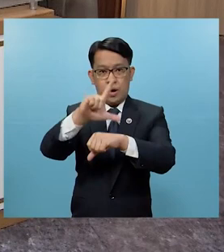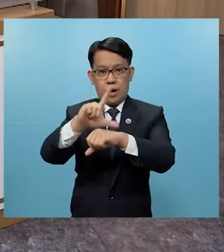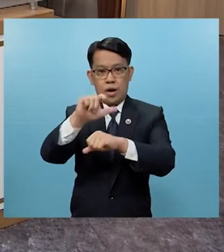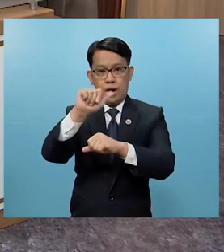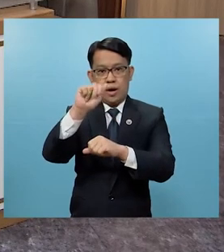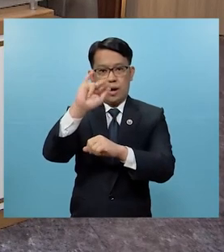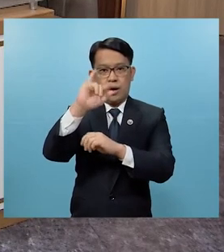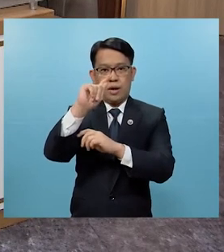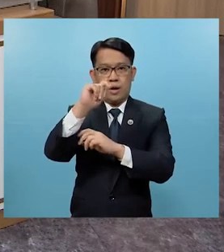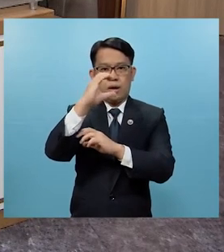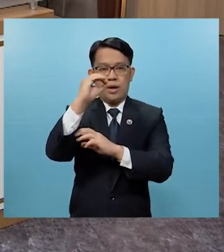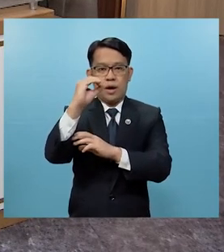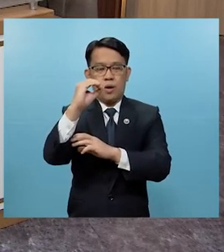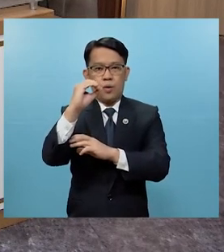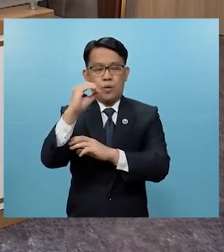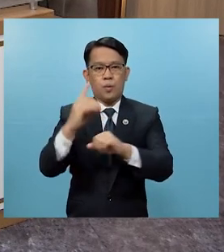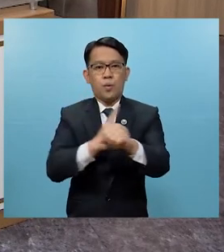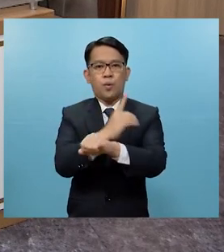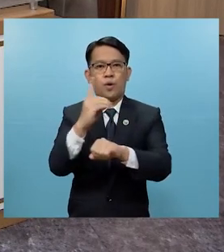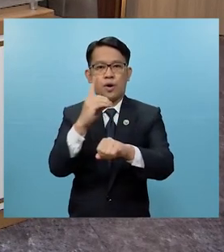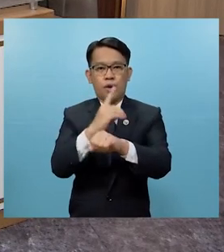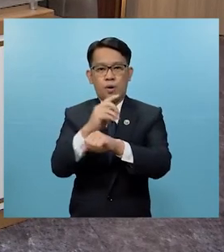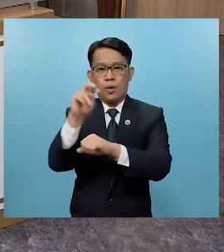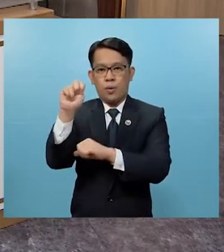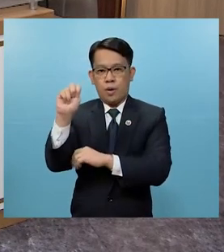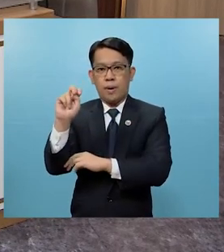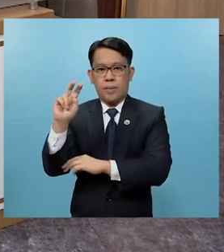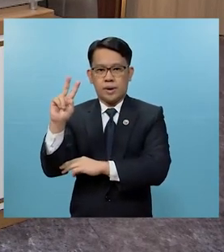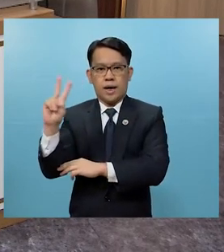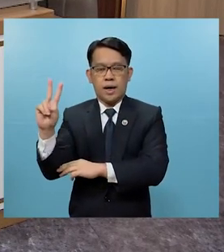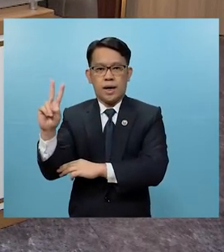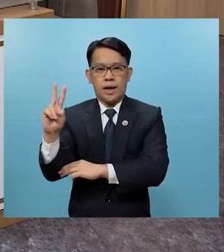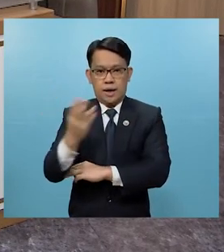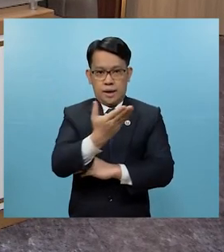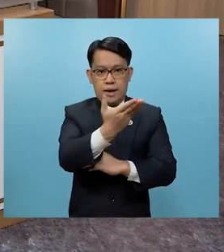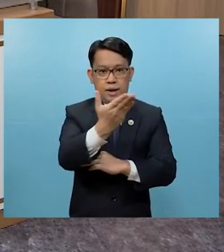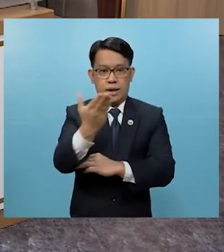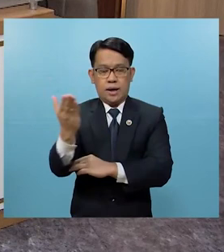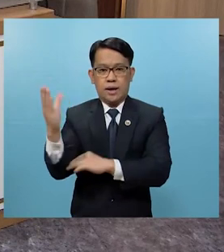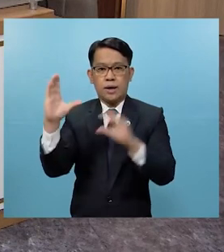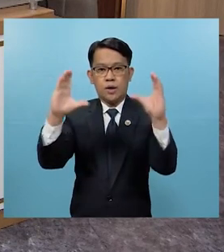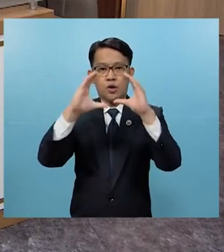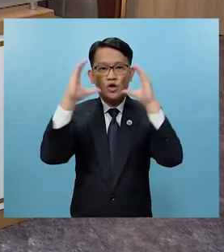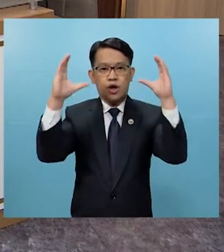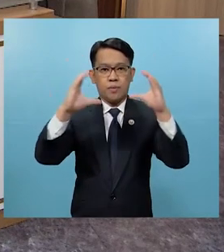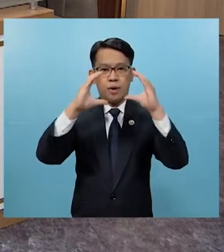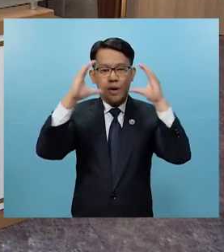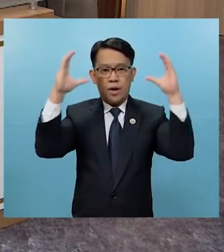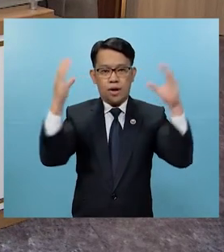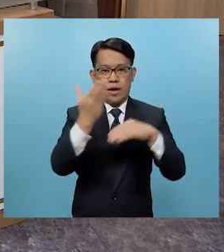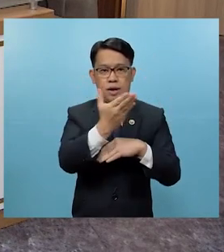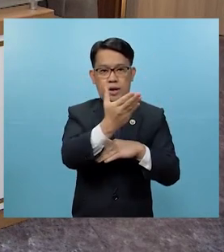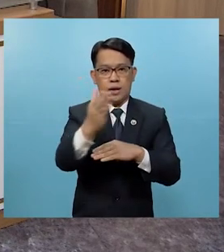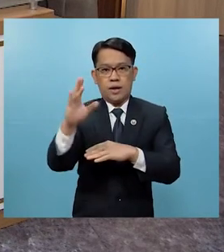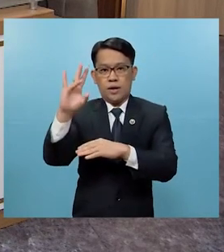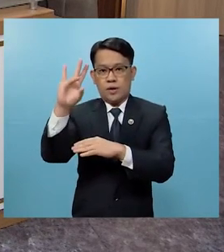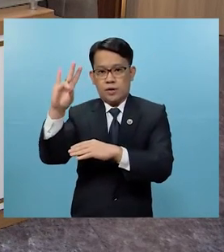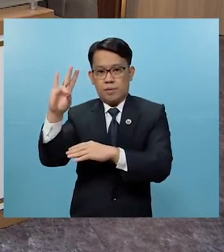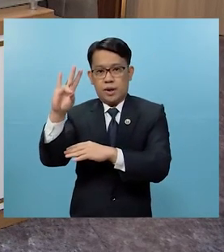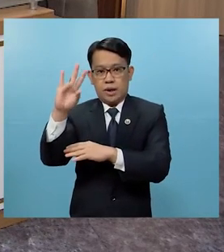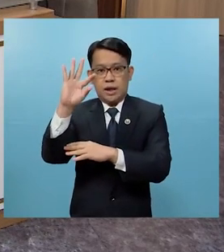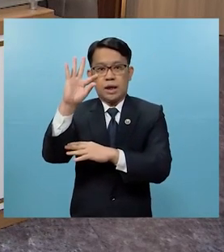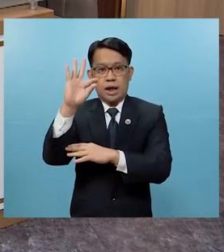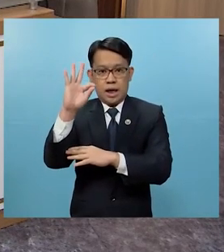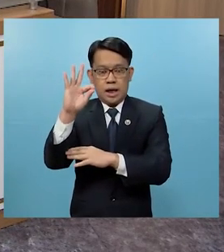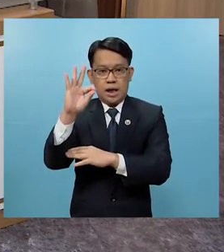lokal po ng Aritao na nasa distrito po ng Nueva Vizcaya. Sila po ay nagdiriwang ng kanilang ikapitumpo